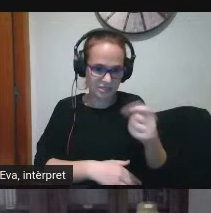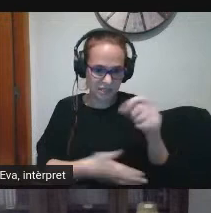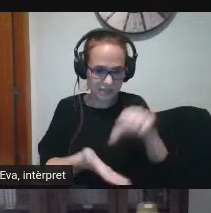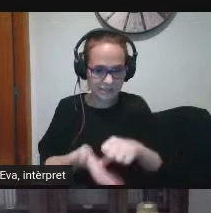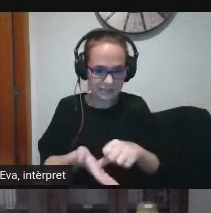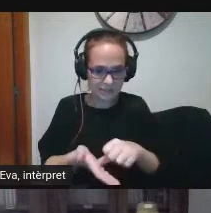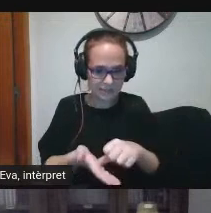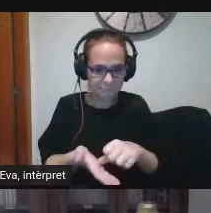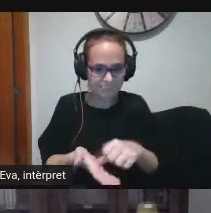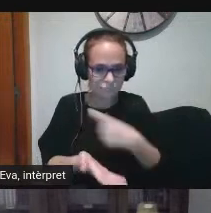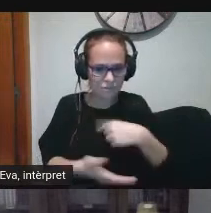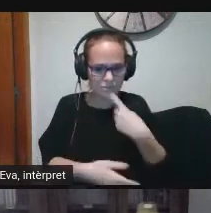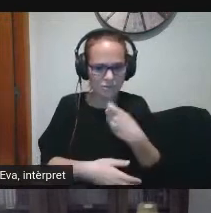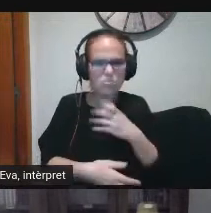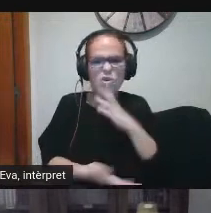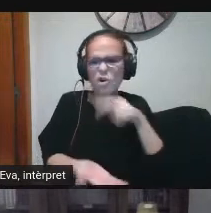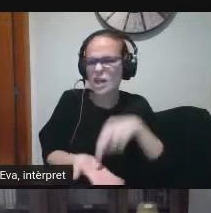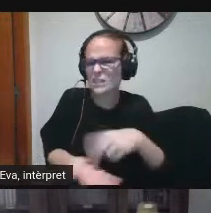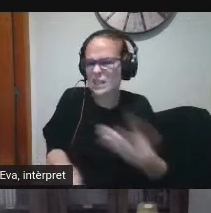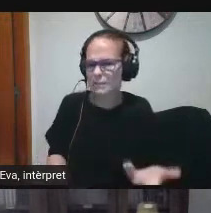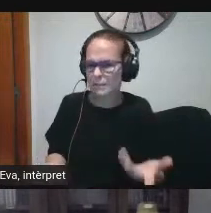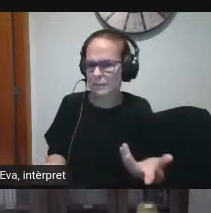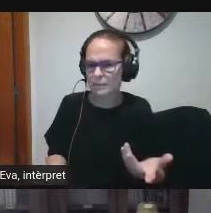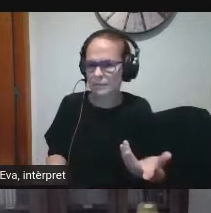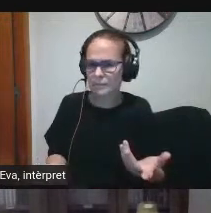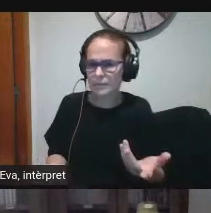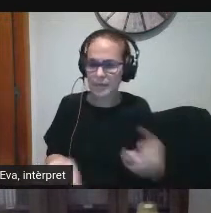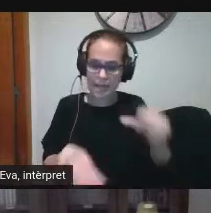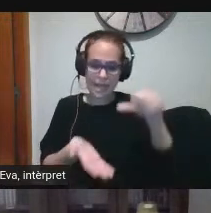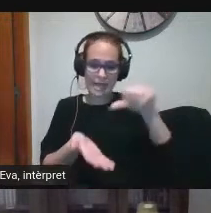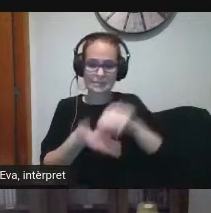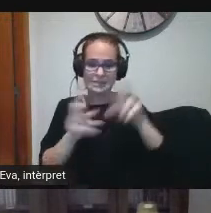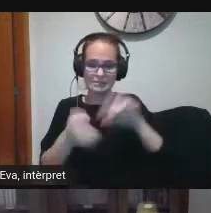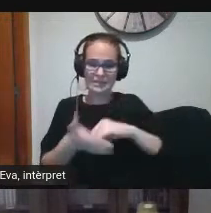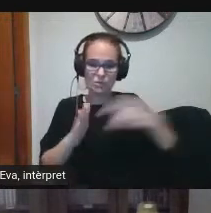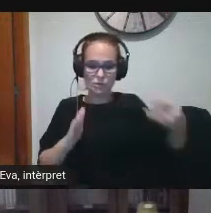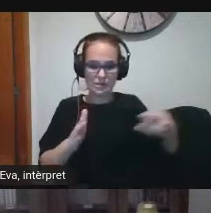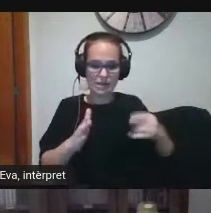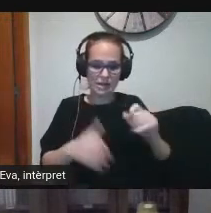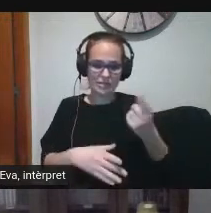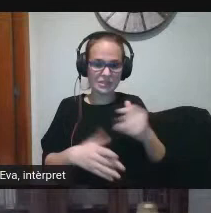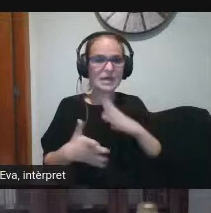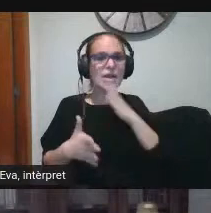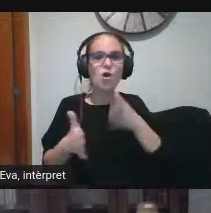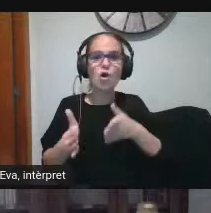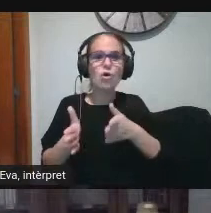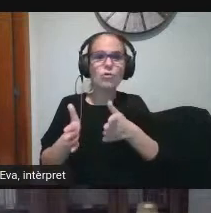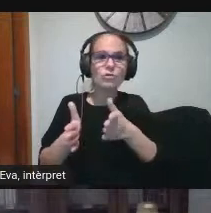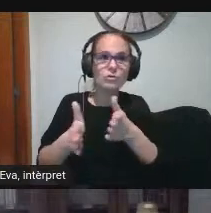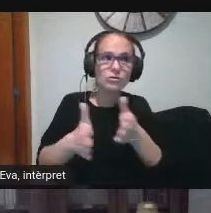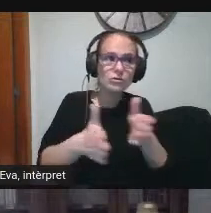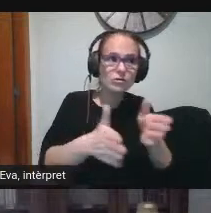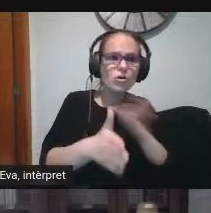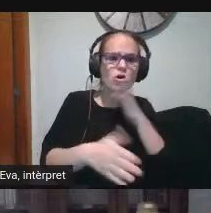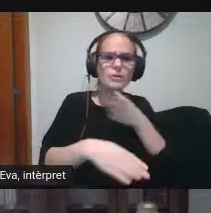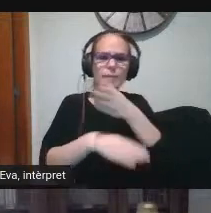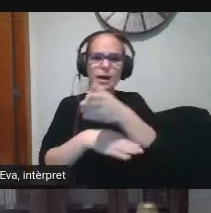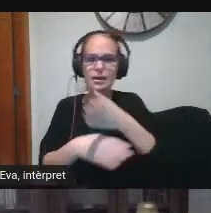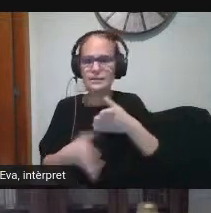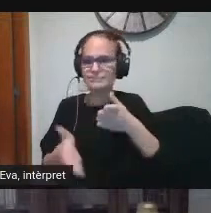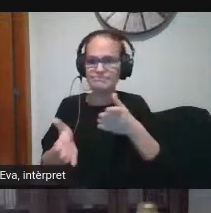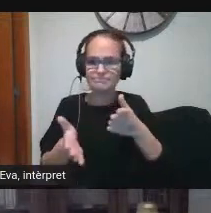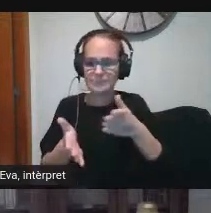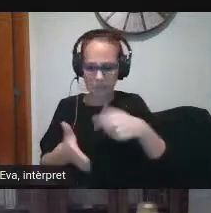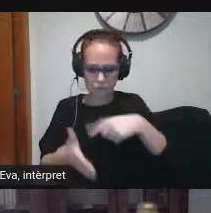cap a on va el nostre centre en termes de tecnologia digital i cap a on anem nosaltres en